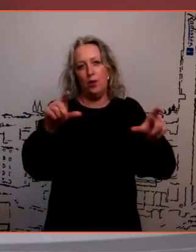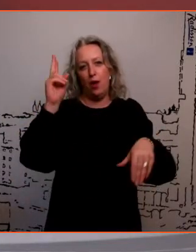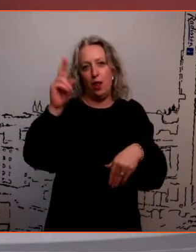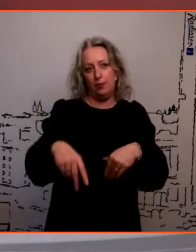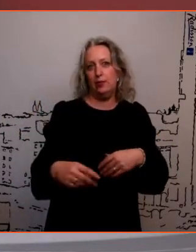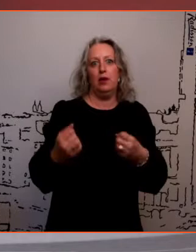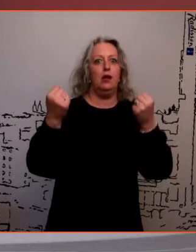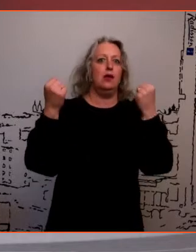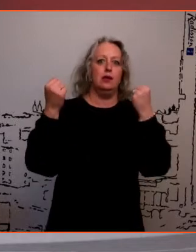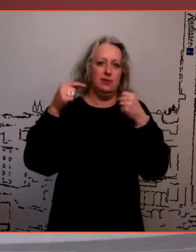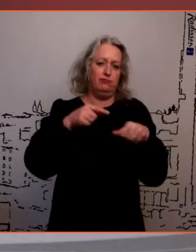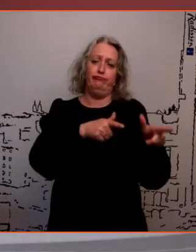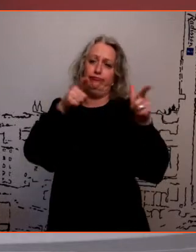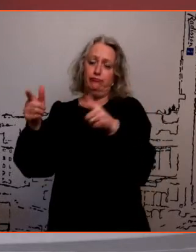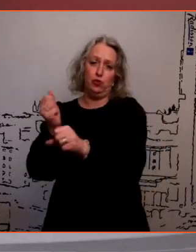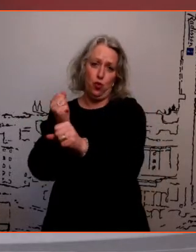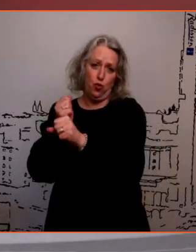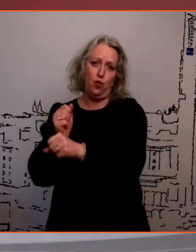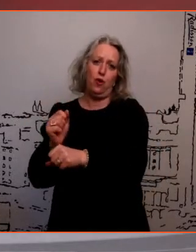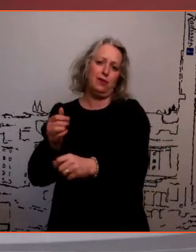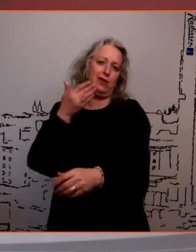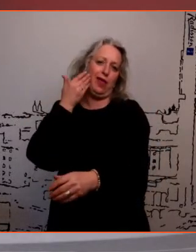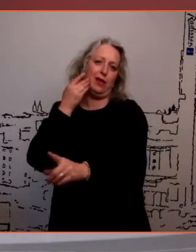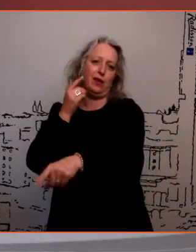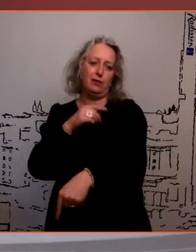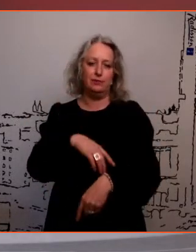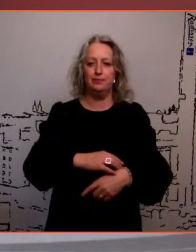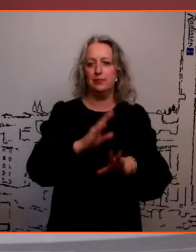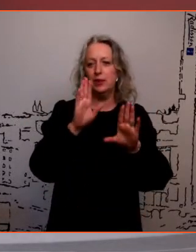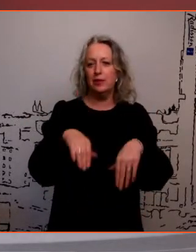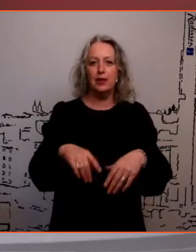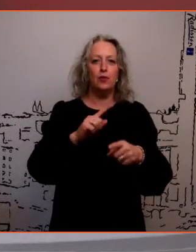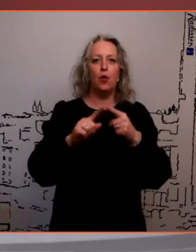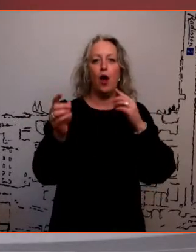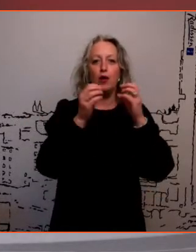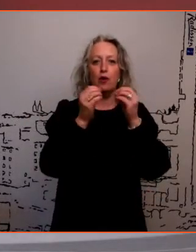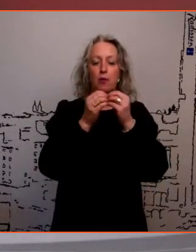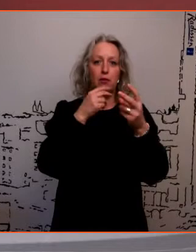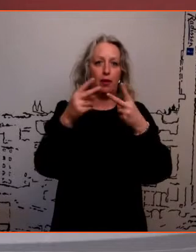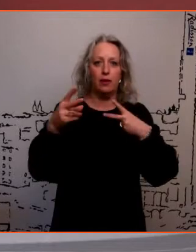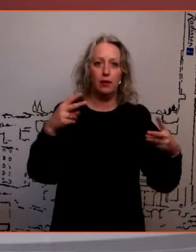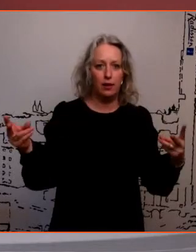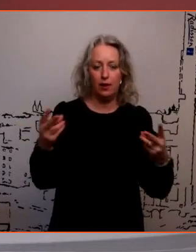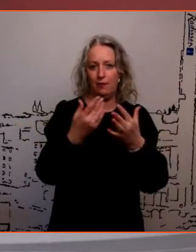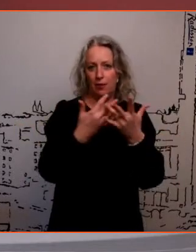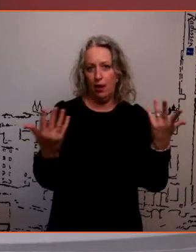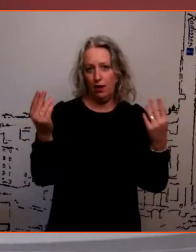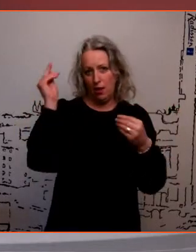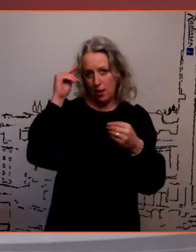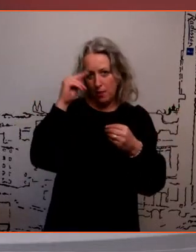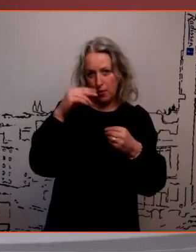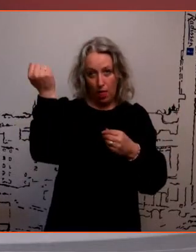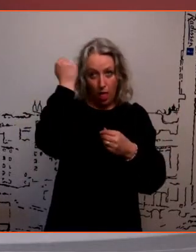koolis, et sa oled tubliia, kümmet erinevad ainet, muid kui aga tuupida ja siis mõned on sümpaatsid, mõned